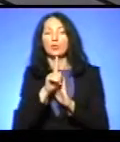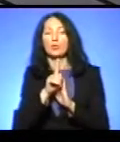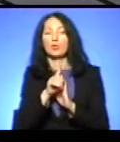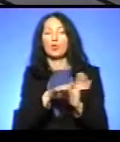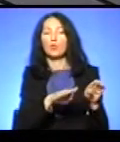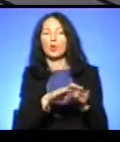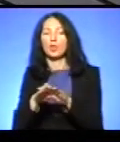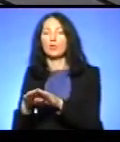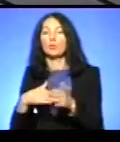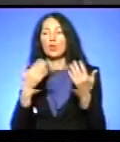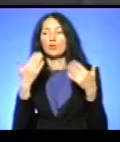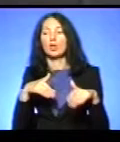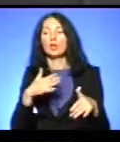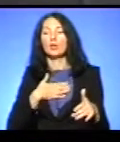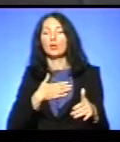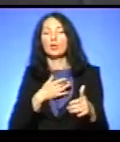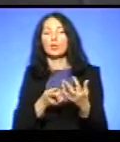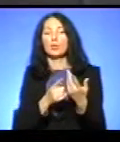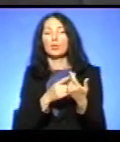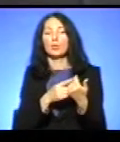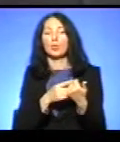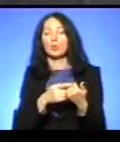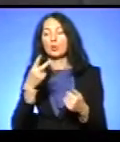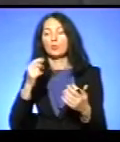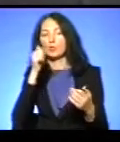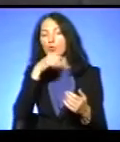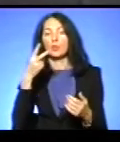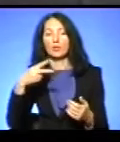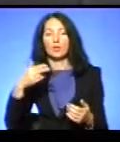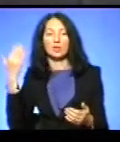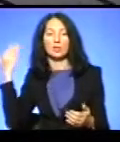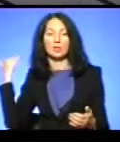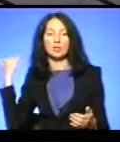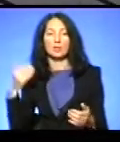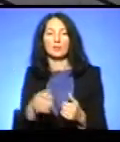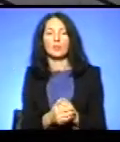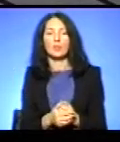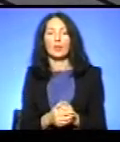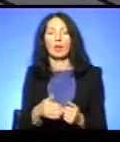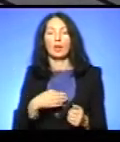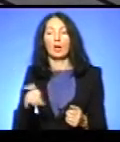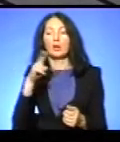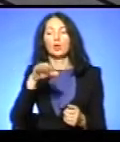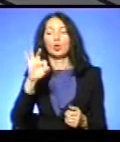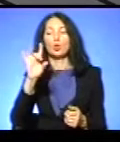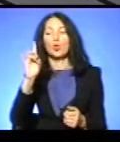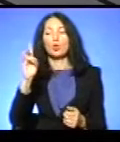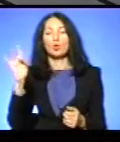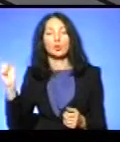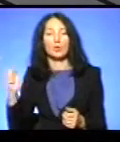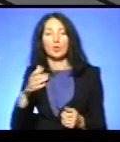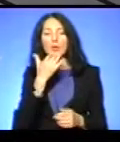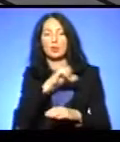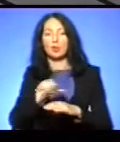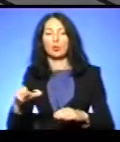втратили, по наших підрахунках, років 20. Ну, власне, те, що донорство за кордоном кісткового